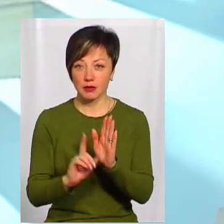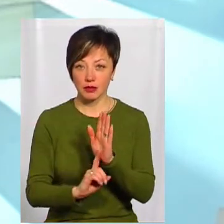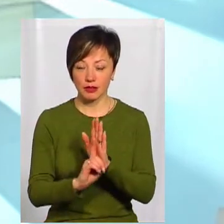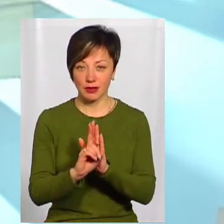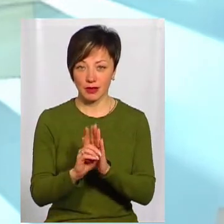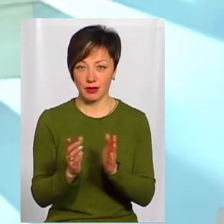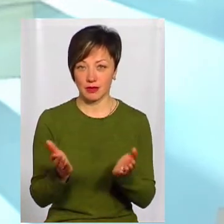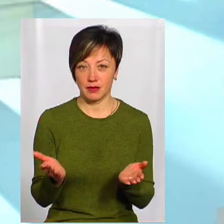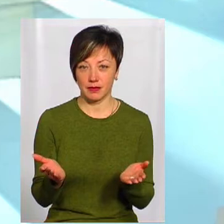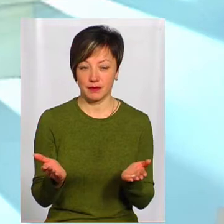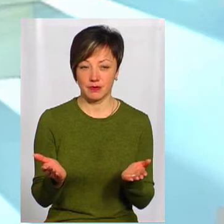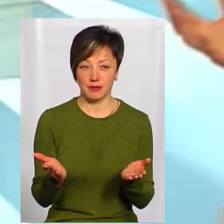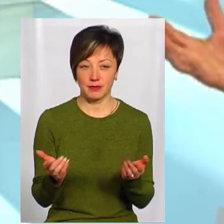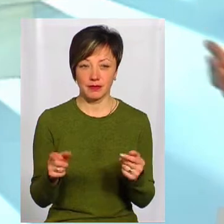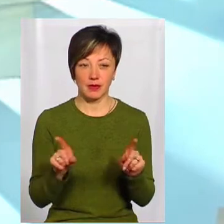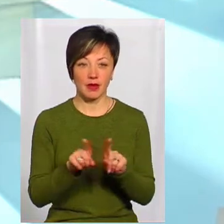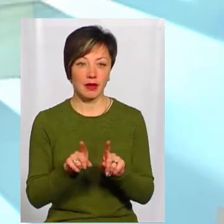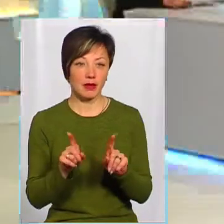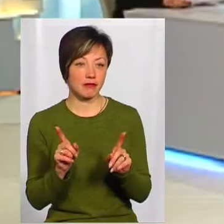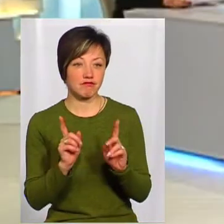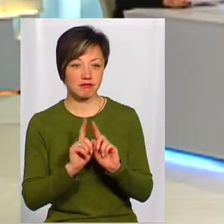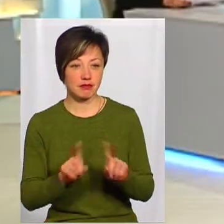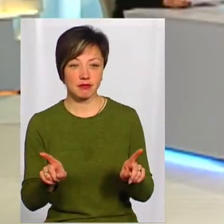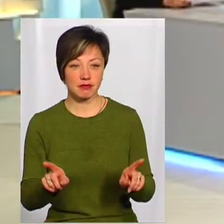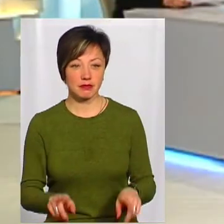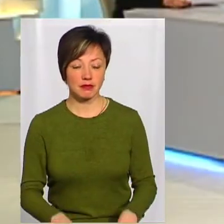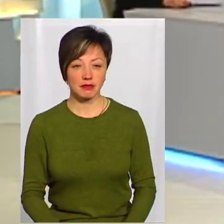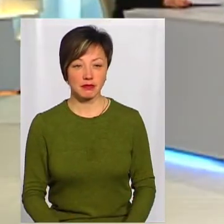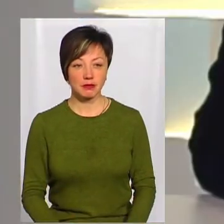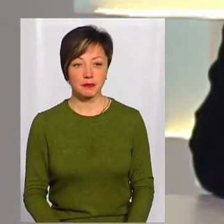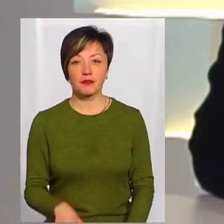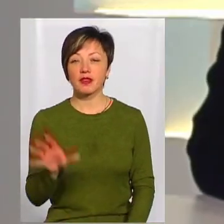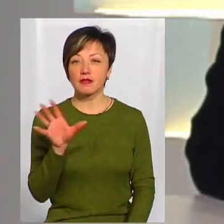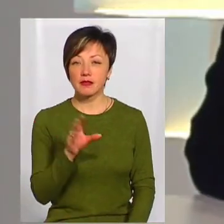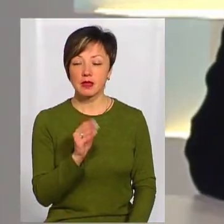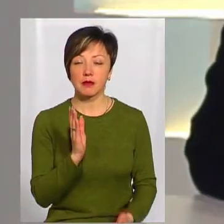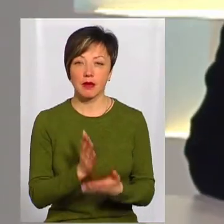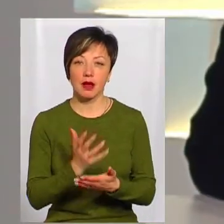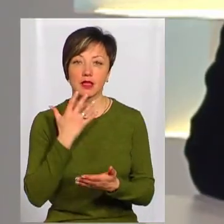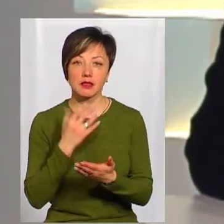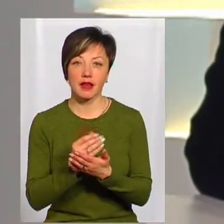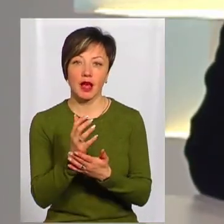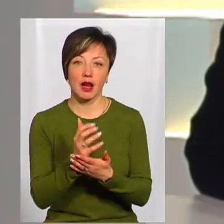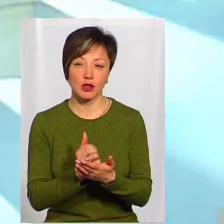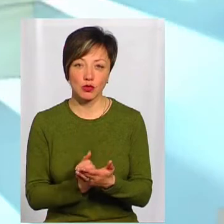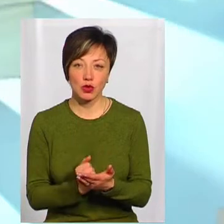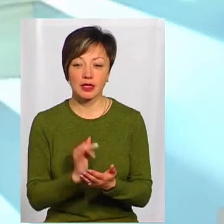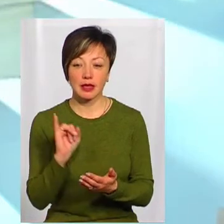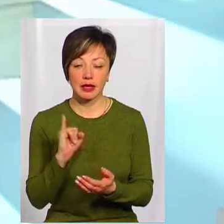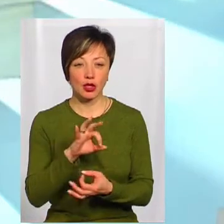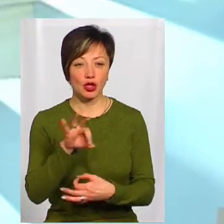цвісти. Ну, такий ефект, такий феномен. Всього має свій ресурс. Всього має свій ресурс. І